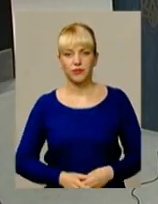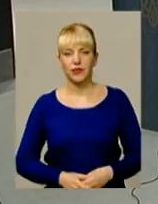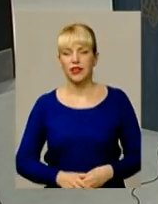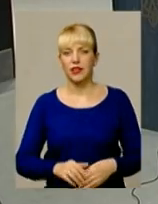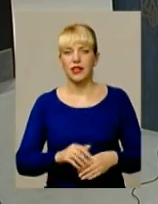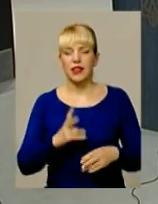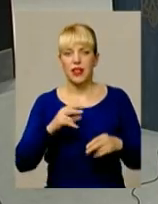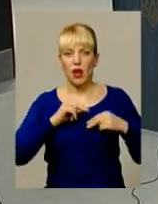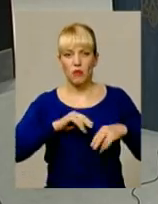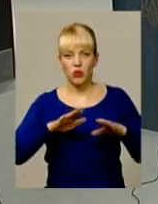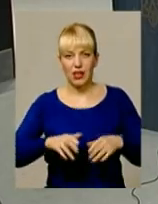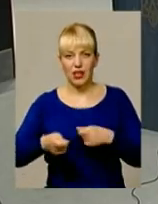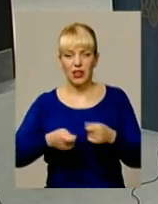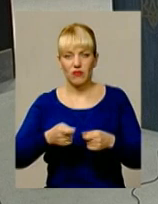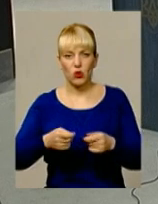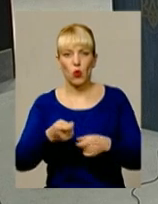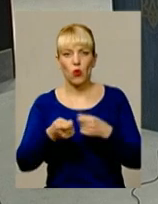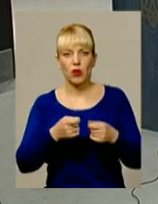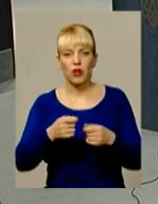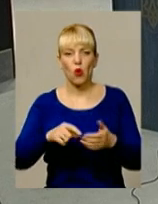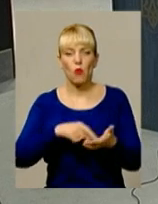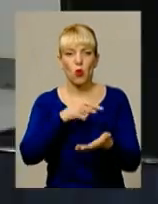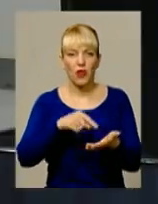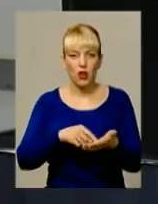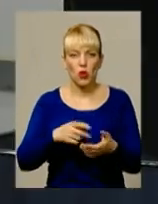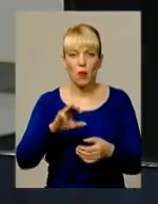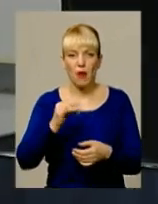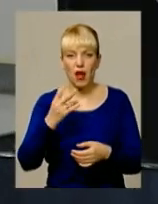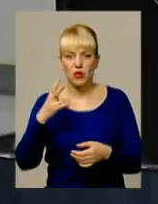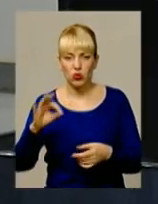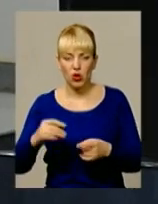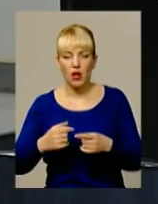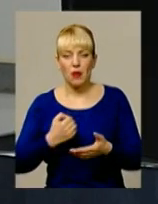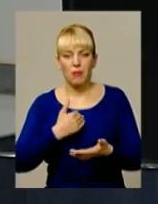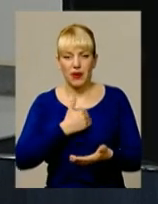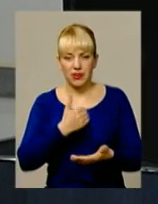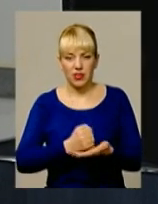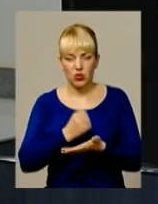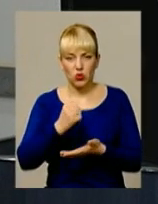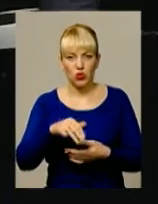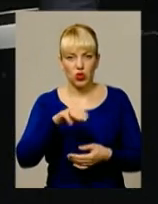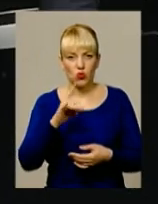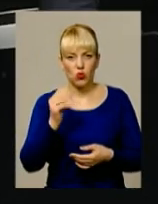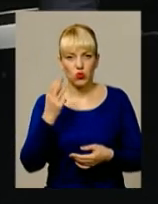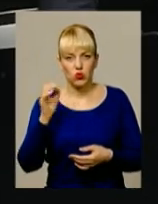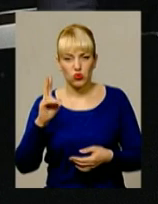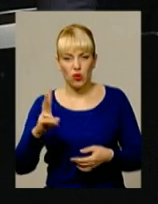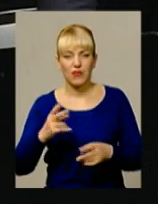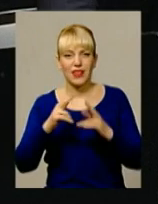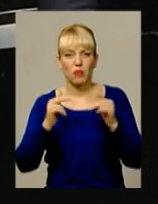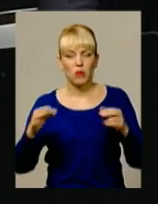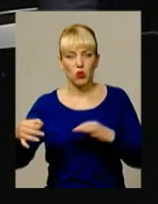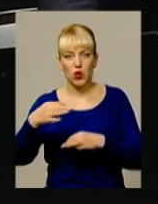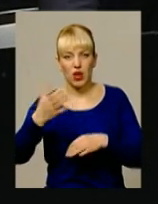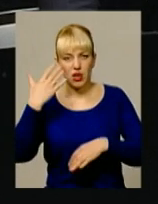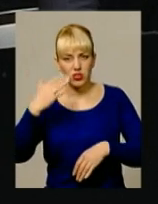На посаду керівника управління комунального майна в обласному центрі претендує Мирослав Трищов з Дніпропетровської області. Раніше